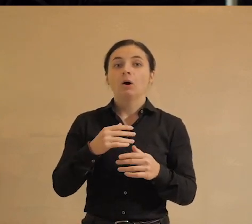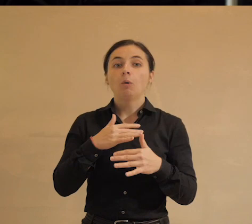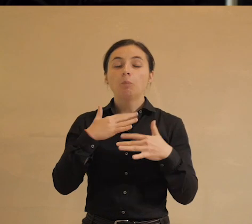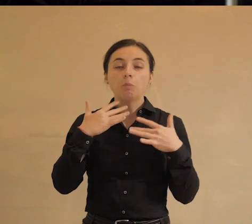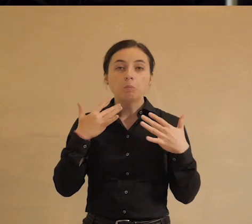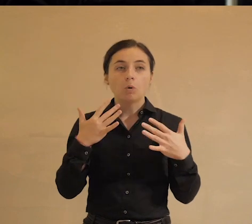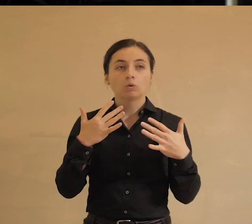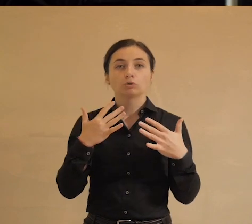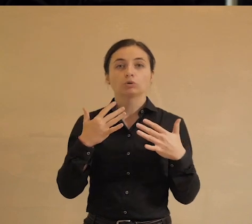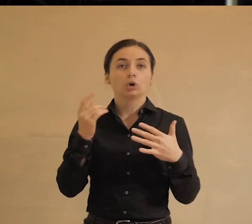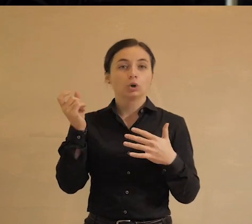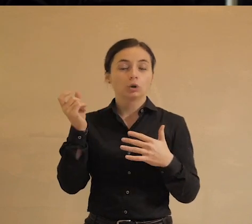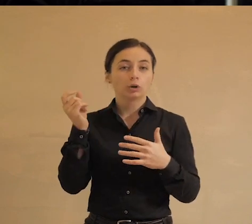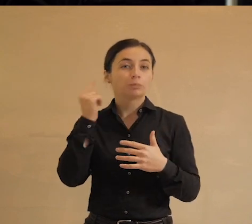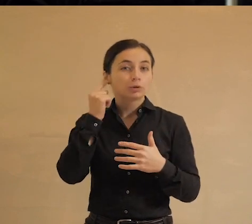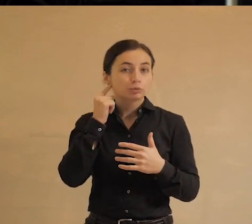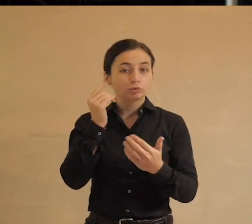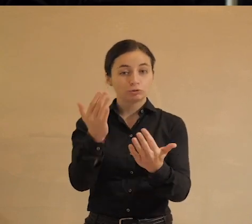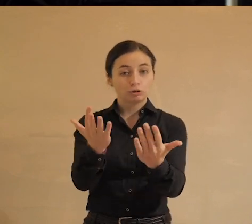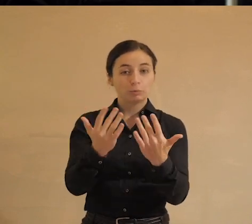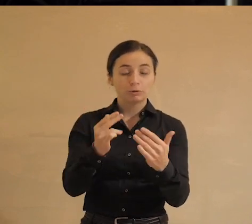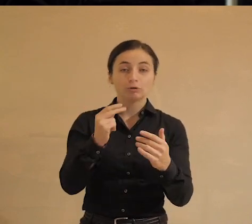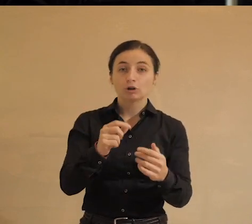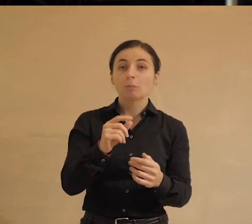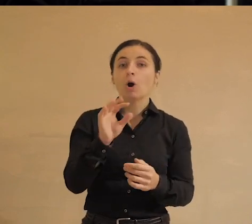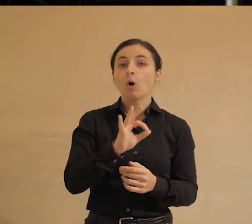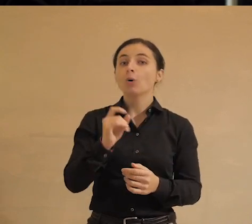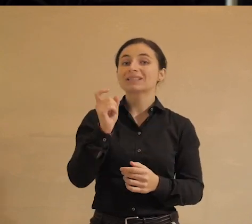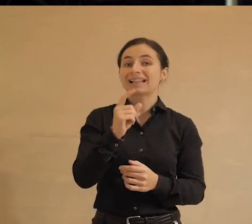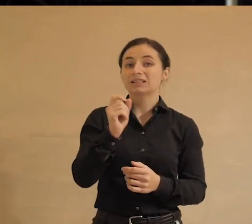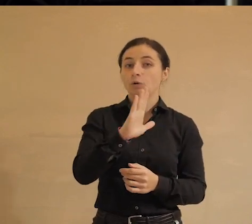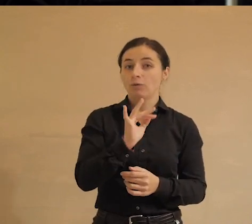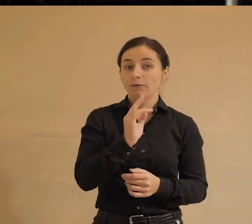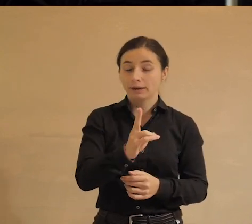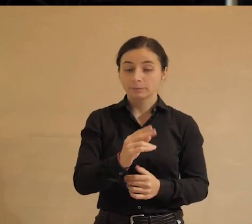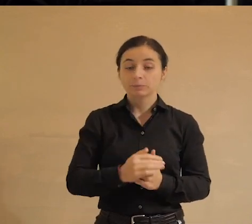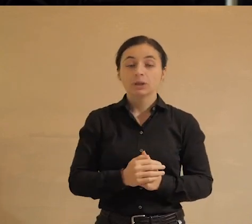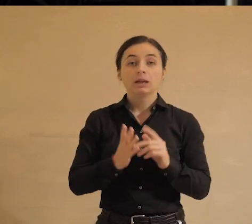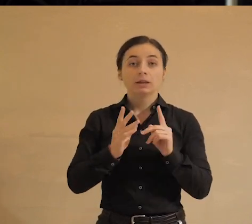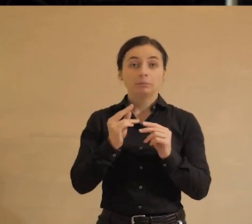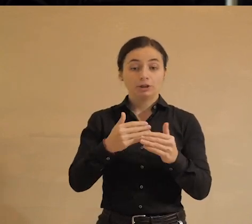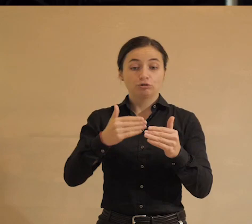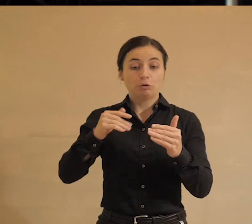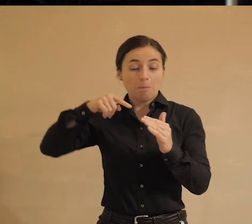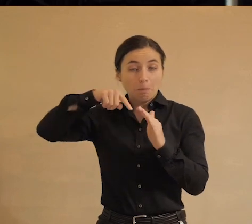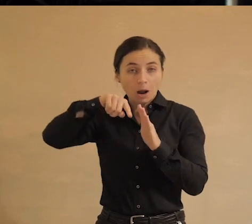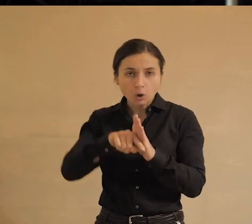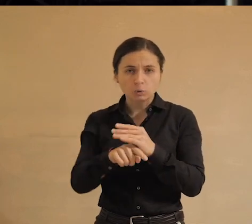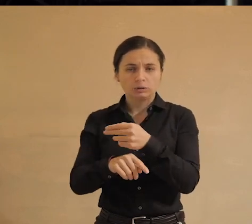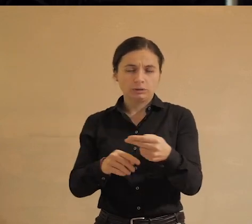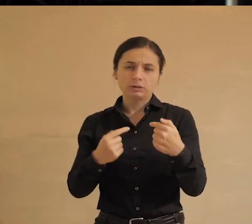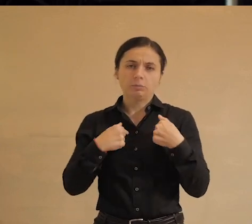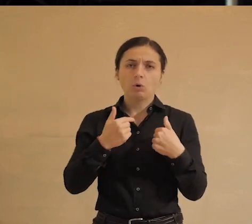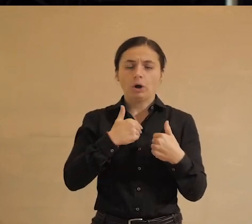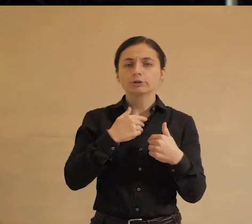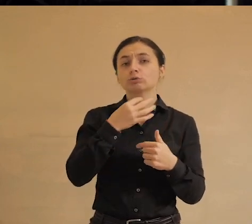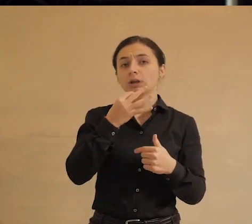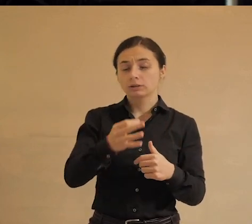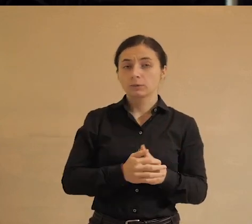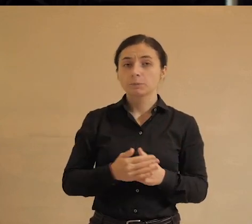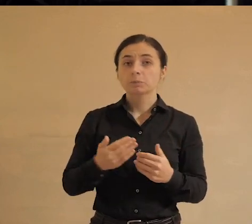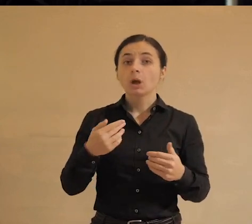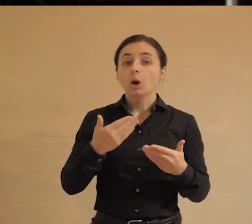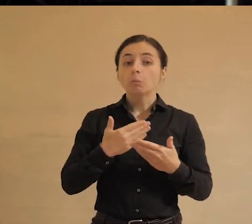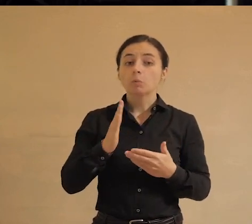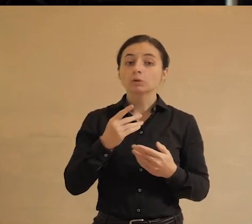лекция о золотом веке. Но, опять же, прежде чем мы погрузимся в наш предмет уже непосредственно, хочу сказать вот что. Мы